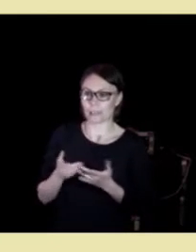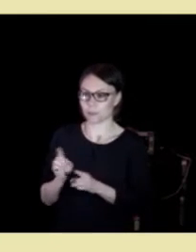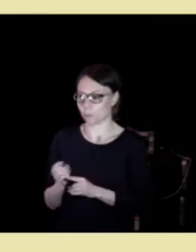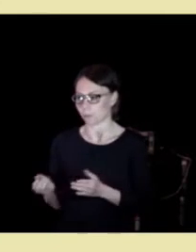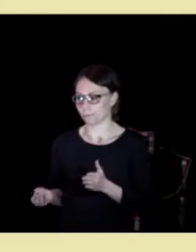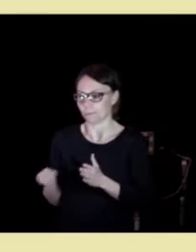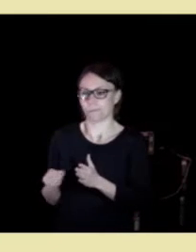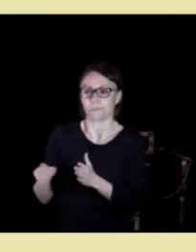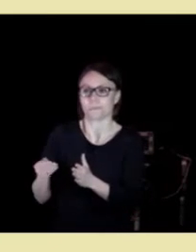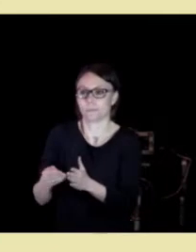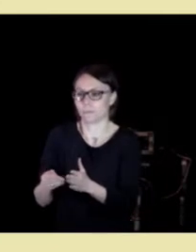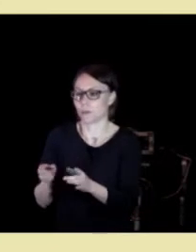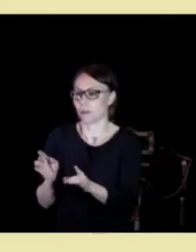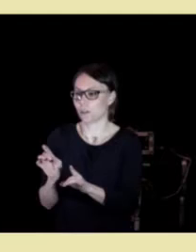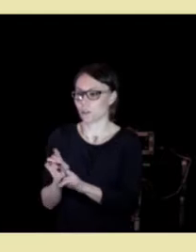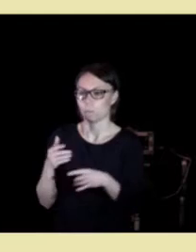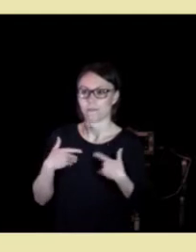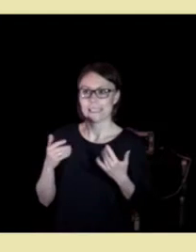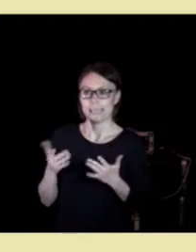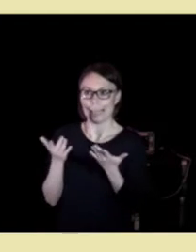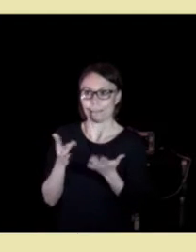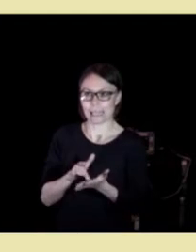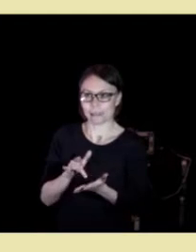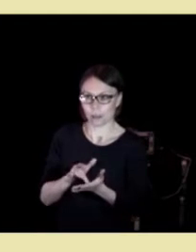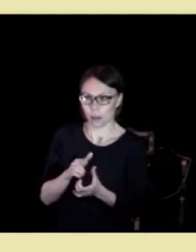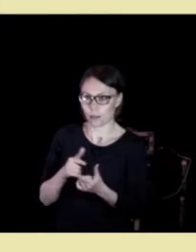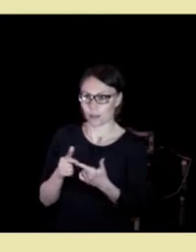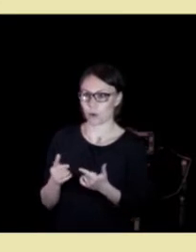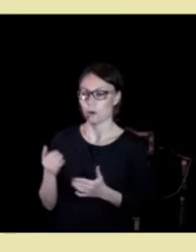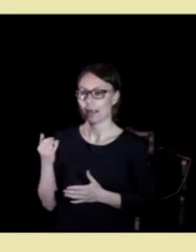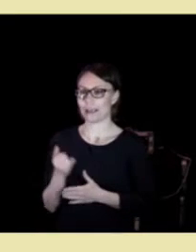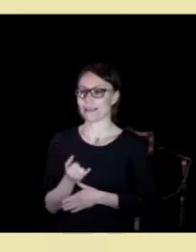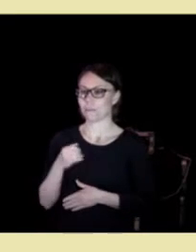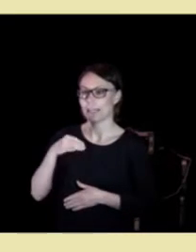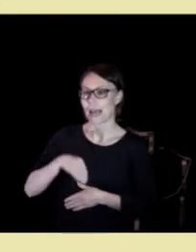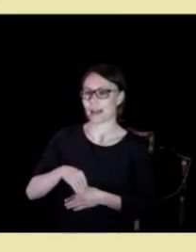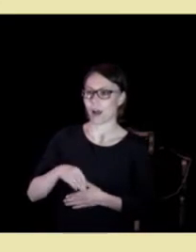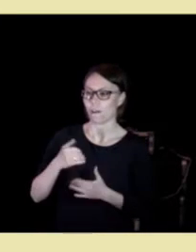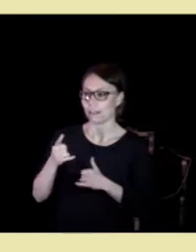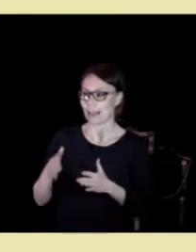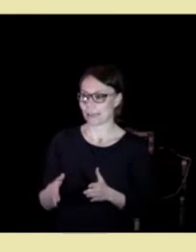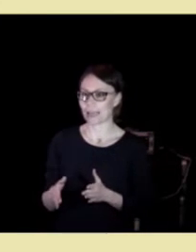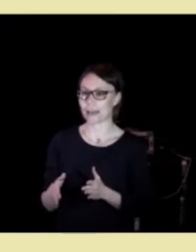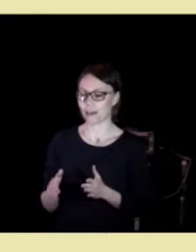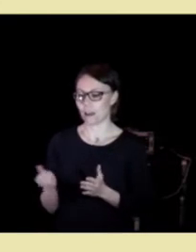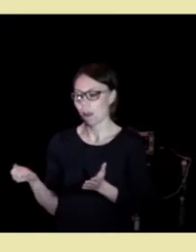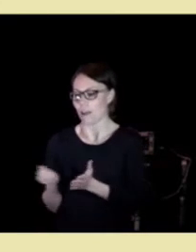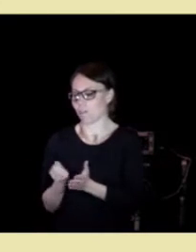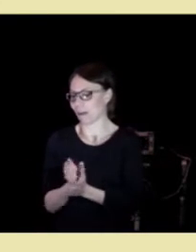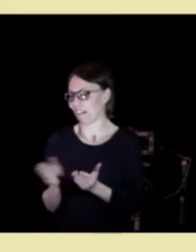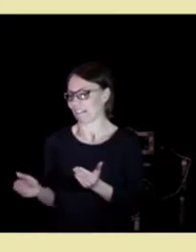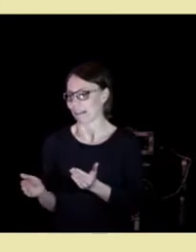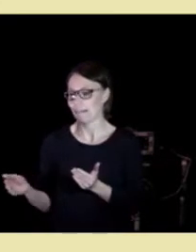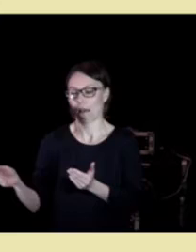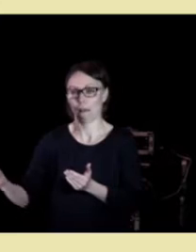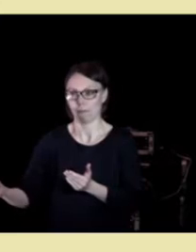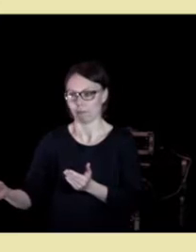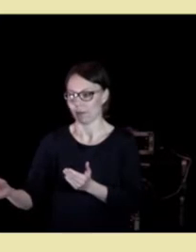har kommet til, som frisklivssentraler og intermediairavdelinger, blitt etablert helt på siden av